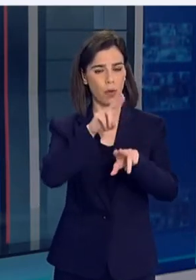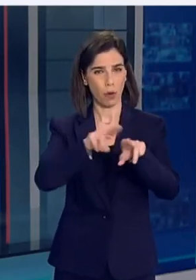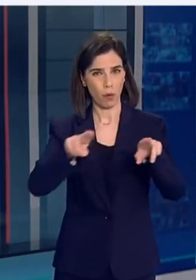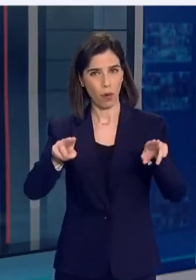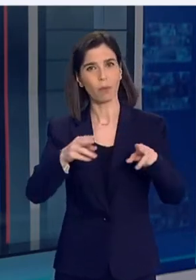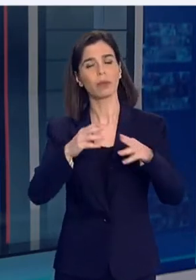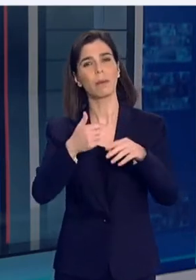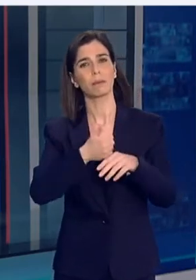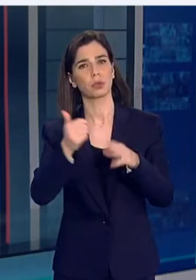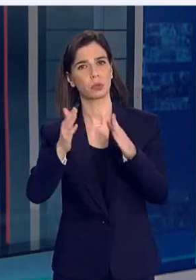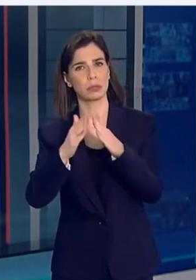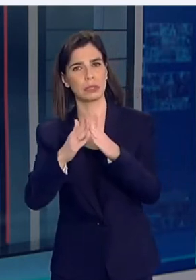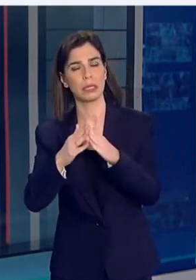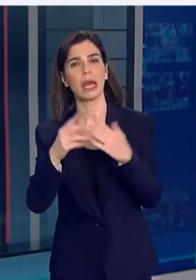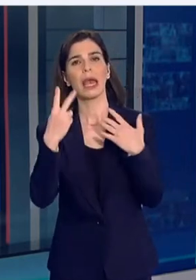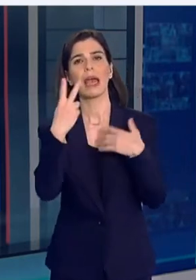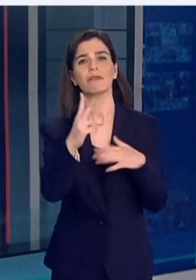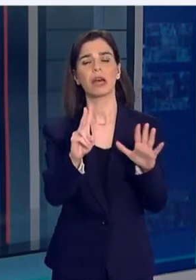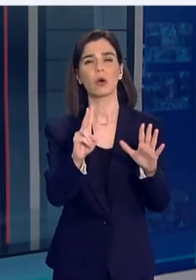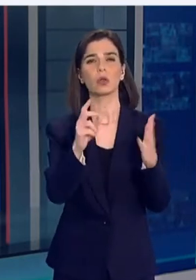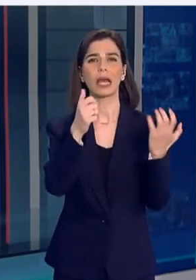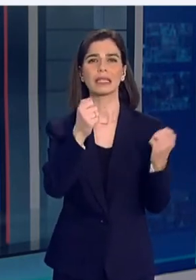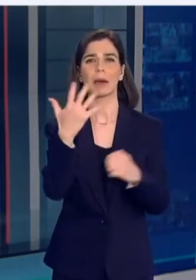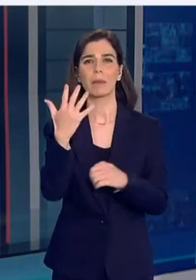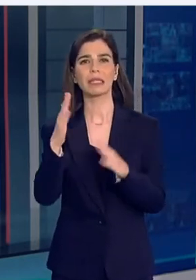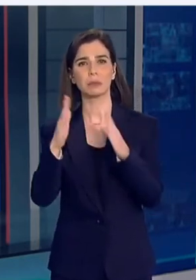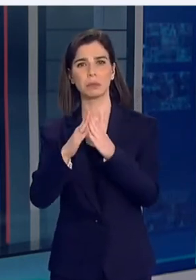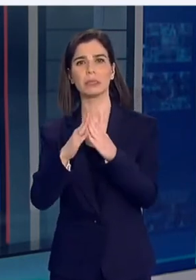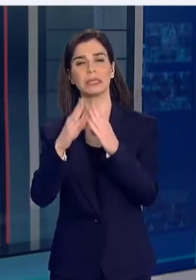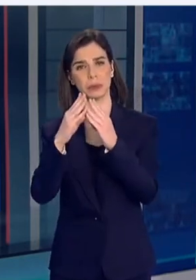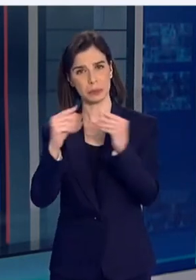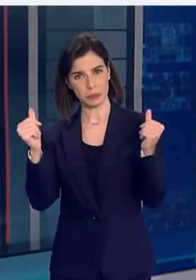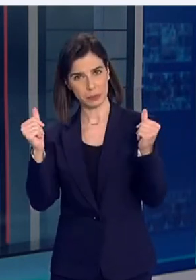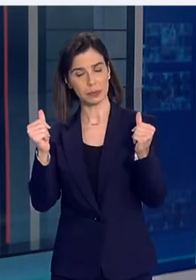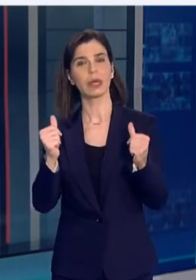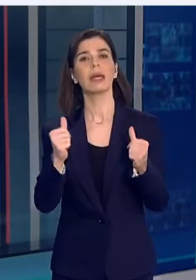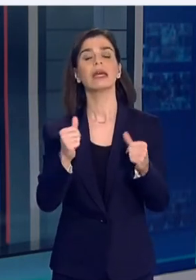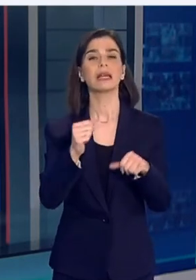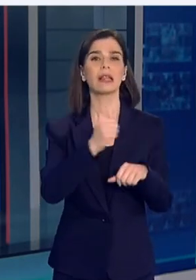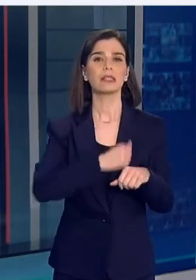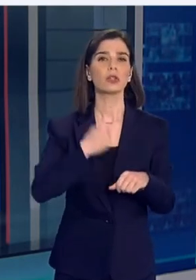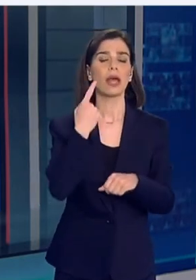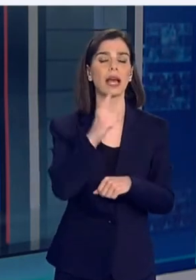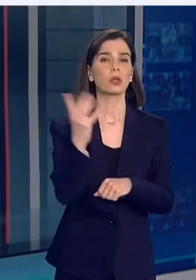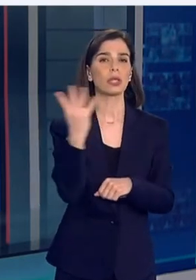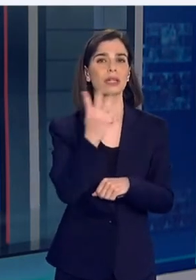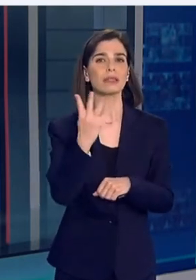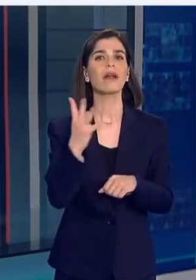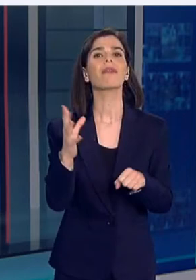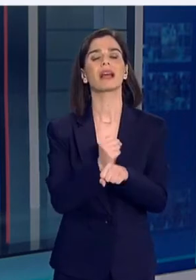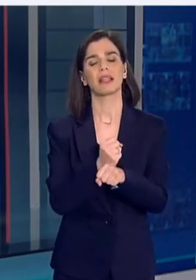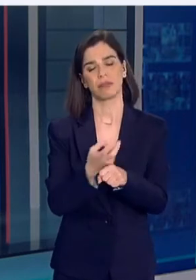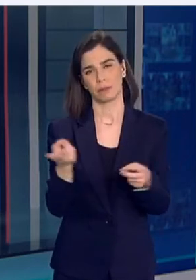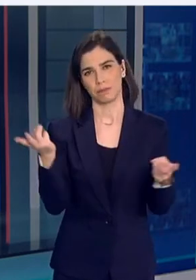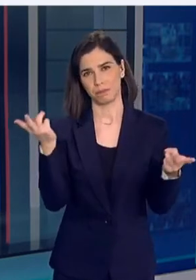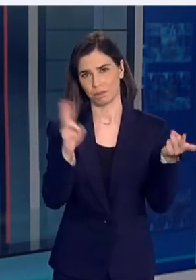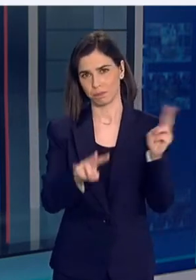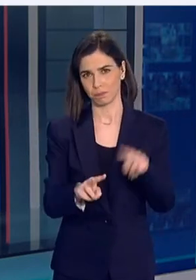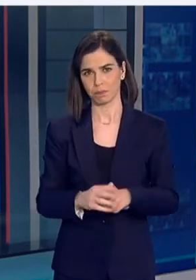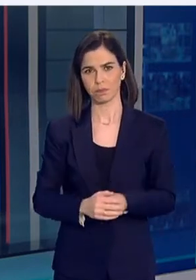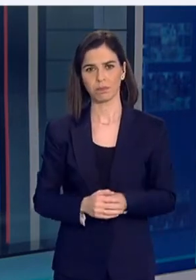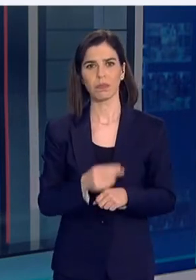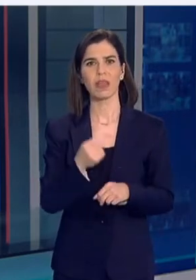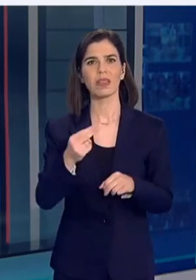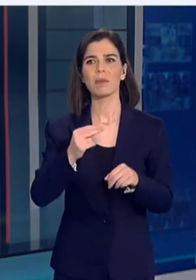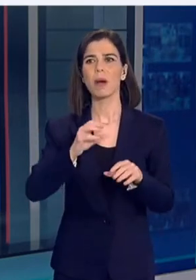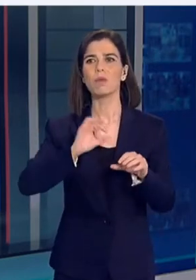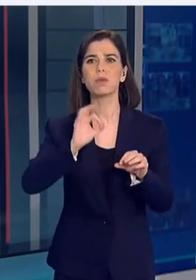945 ανάρρωσαν κατοίκων και δυστυχώς 144 δεν τα κατάφεραν. Σε σχέση με τη